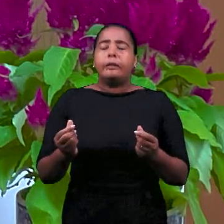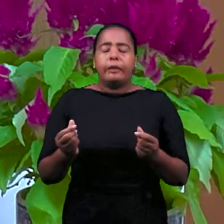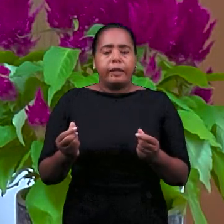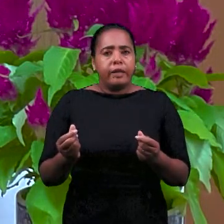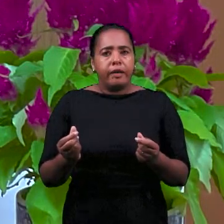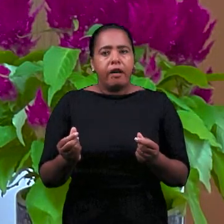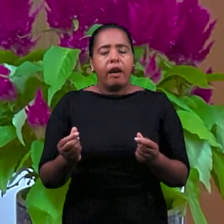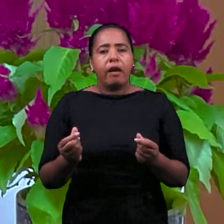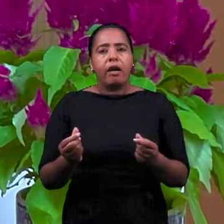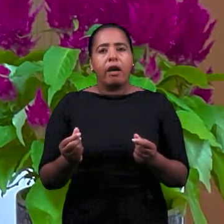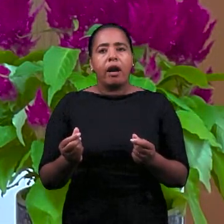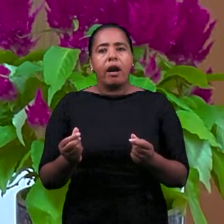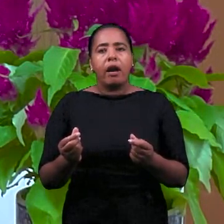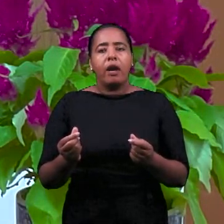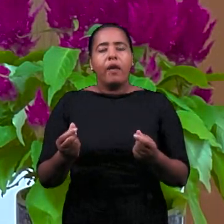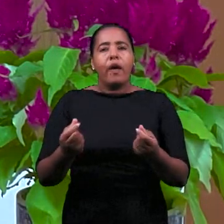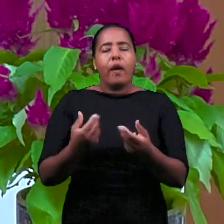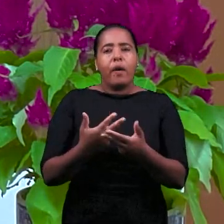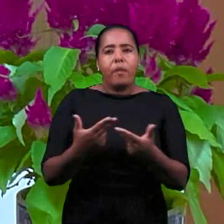таким, которое